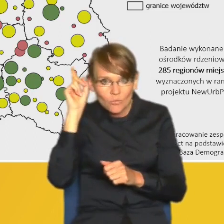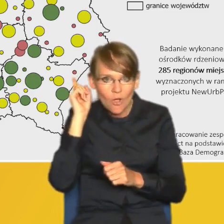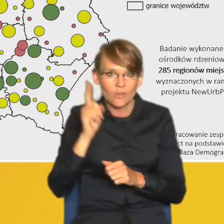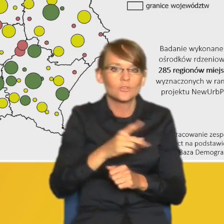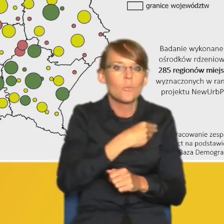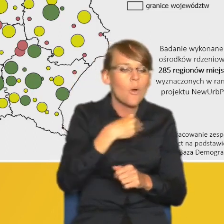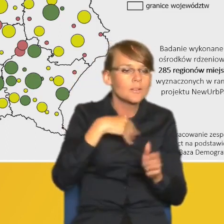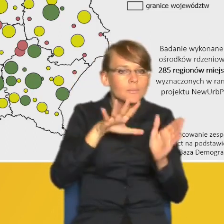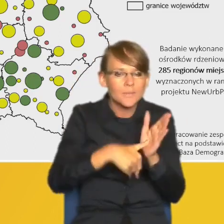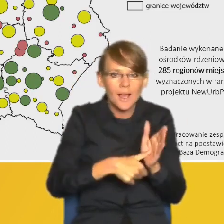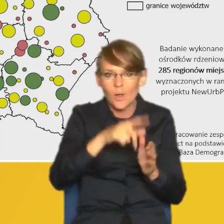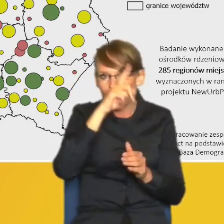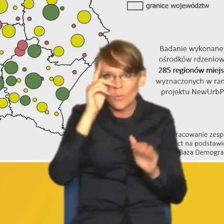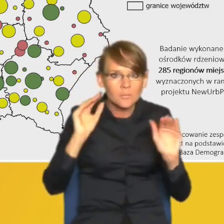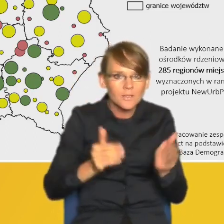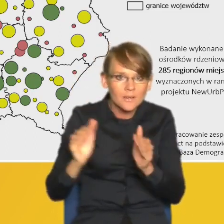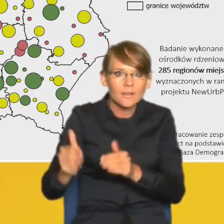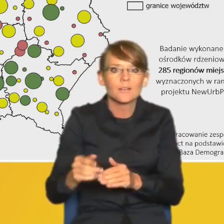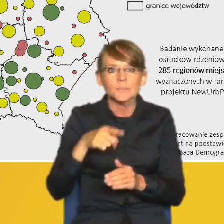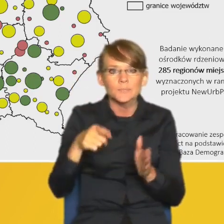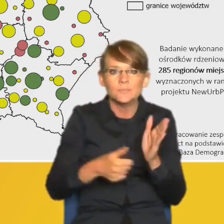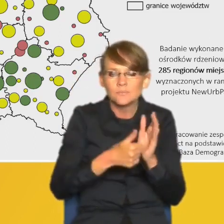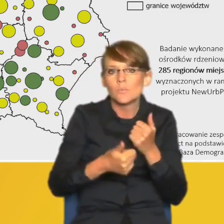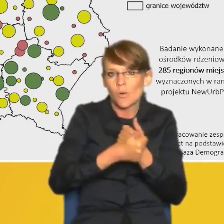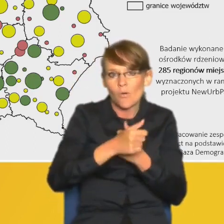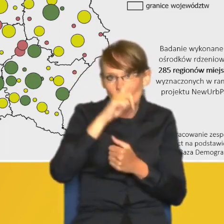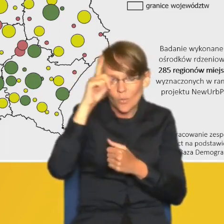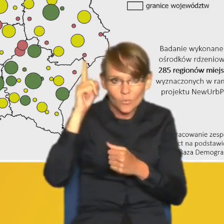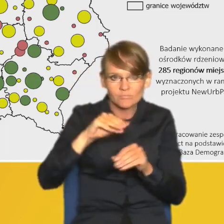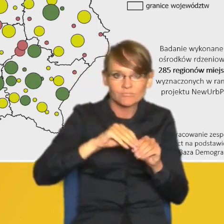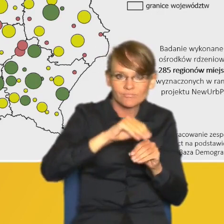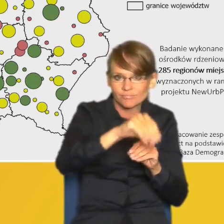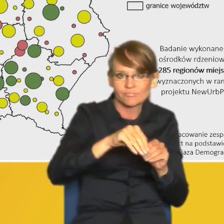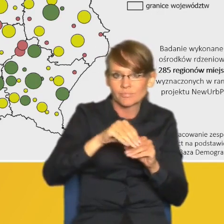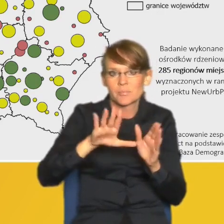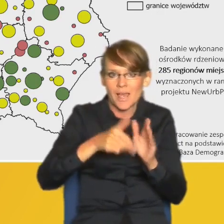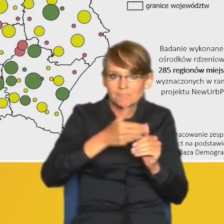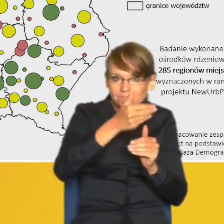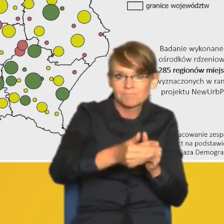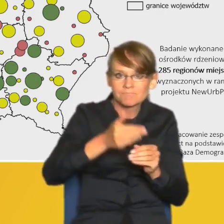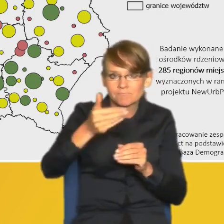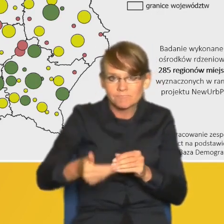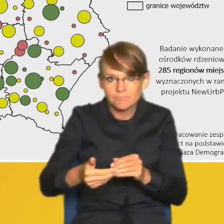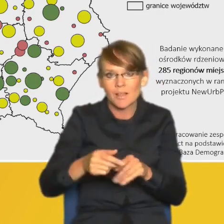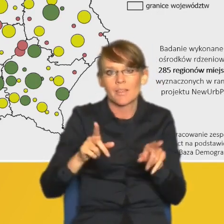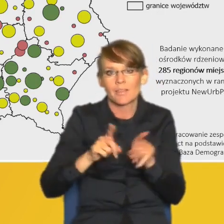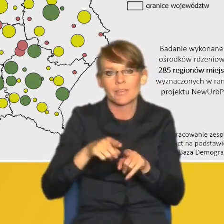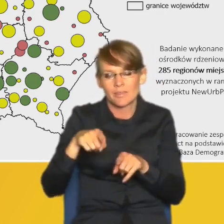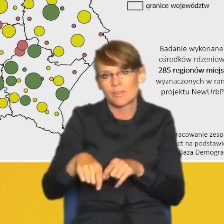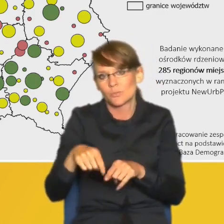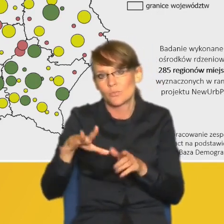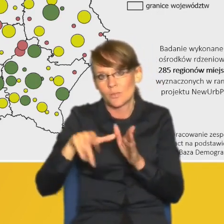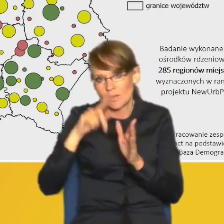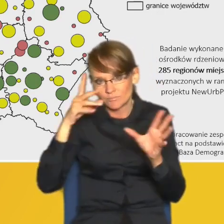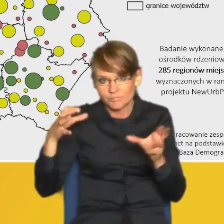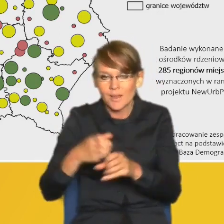miast, to głównie suburbanizacja i drenaż mózgów. Znowu odwołując się do przykładu Poznania, możemy zauważyć, że zdecydowana